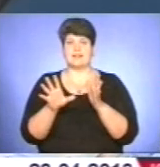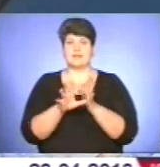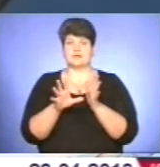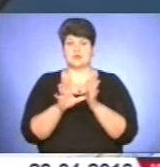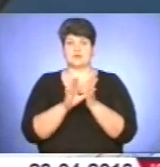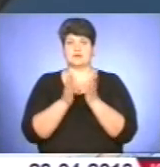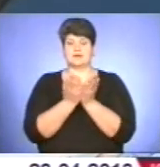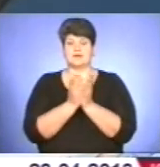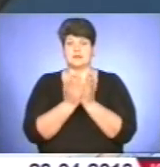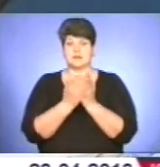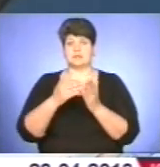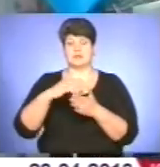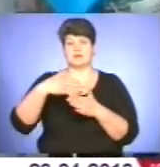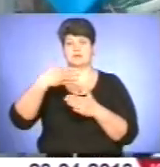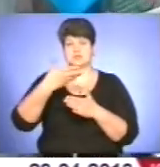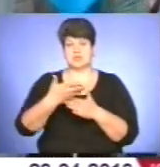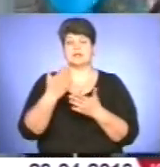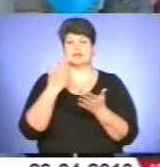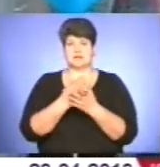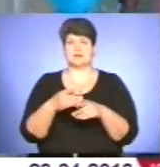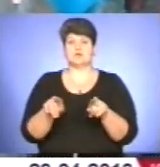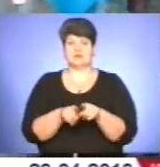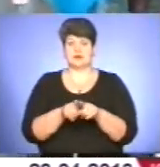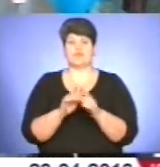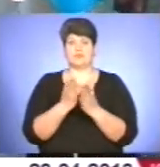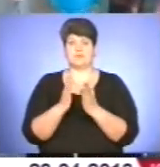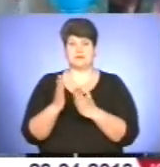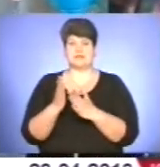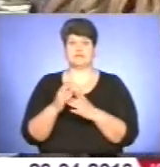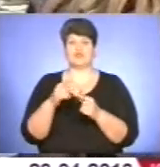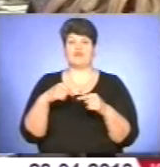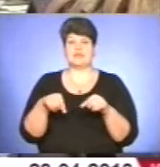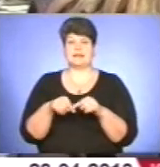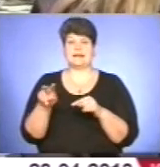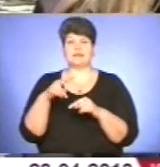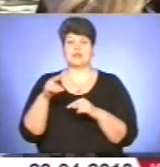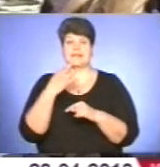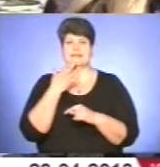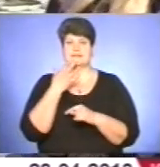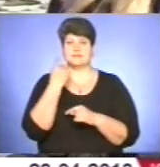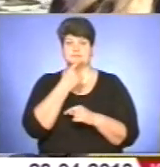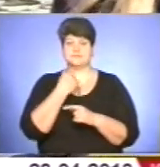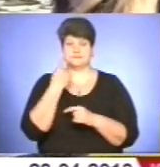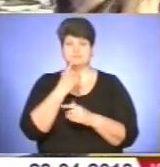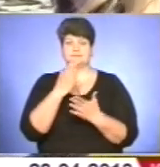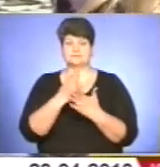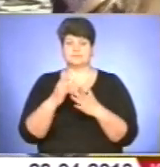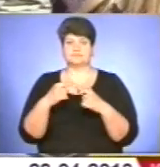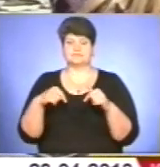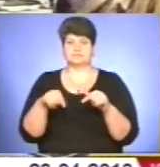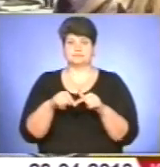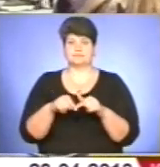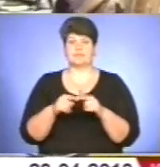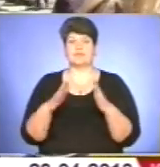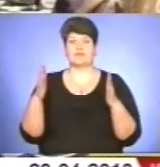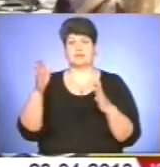планшети. Вони також є у бібліотеці у відділі літератури іноземними мовами. «У відділі у нас є представна література наукова, науково